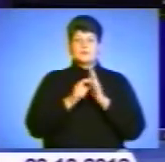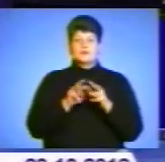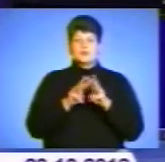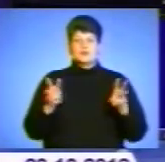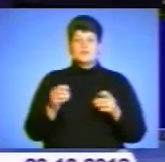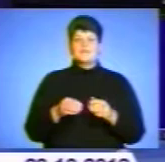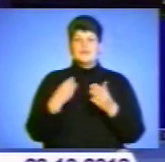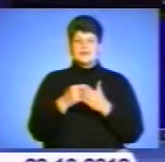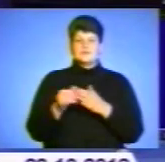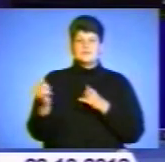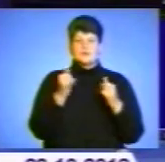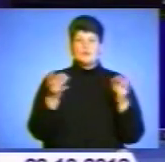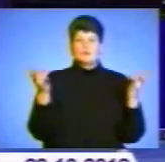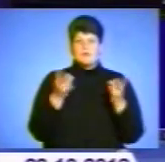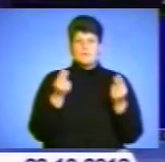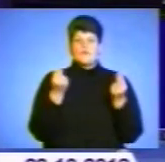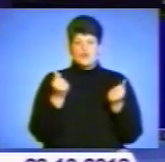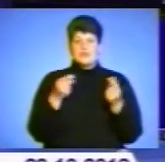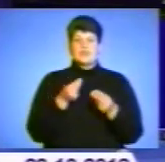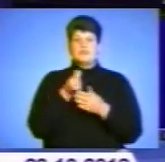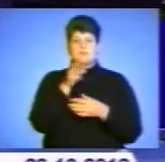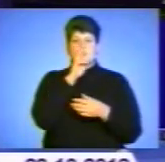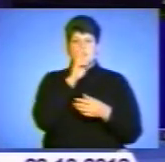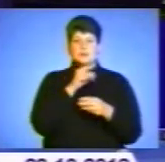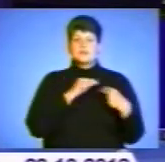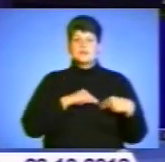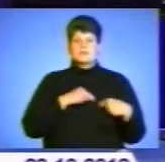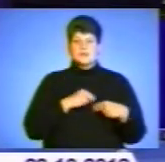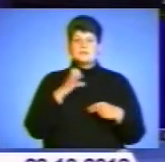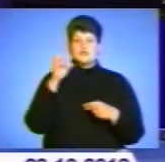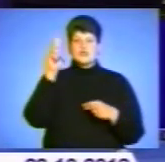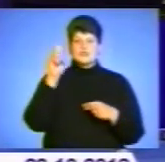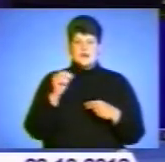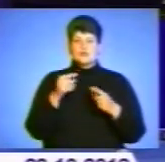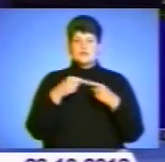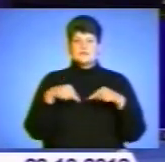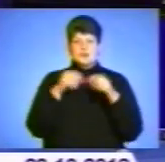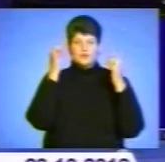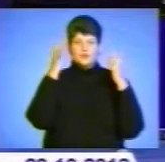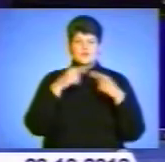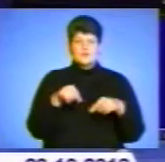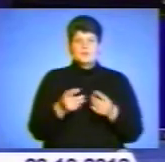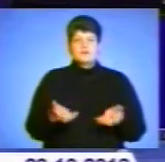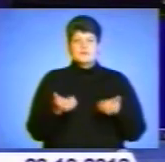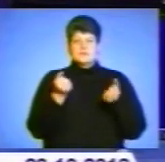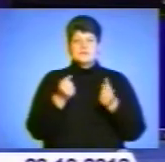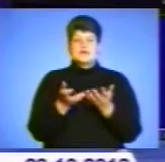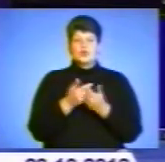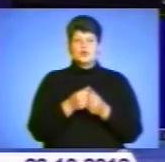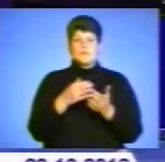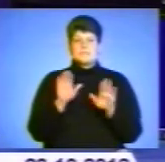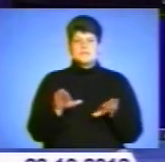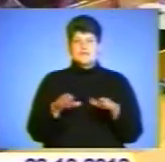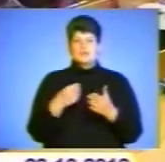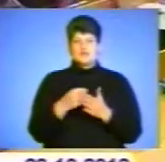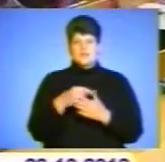забезпечення потреби в коштах на виплати заробітної плати працівникам соціально-культурної сфери, що утримується за рахунок місцевих бюджетів області.